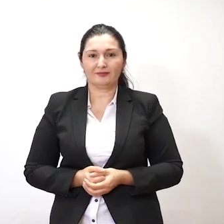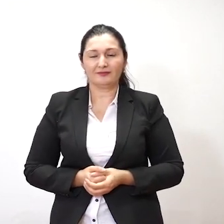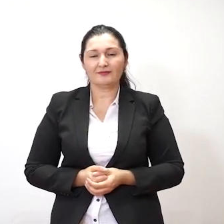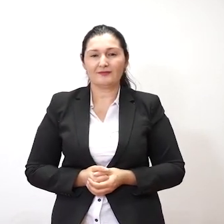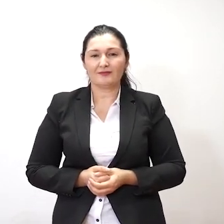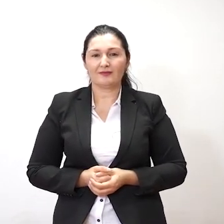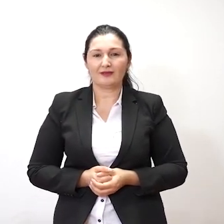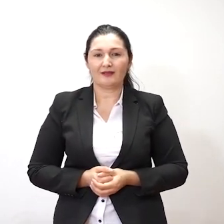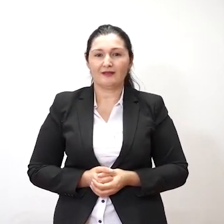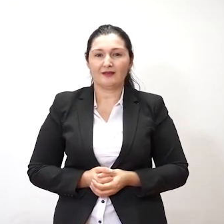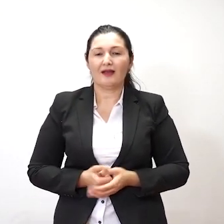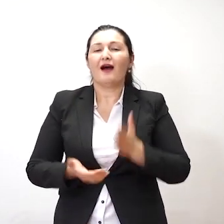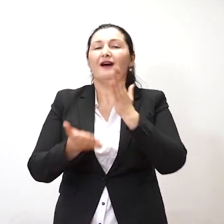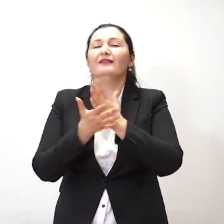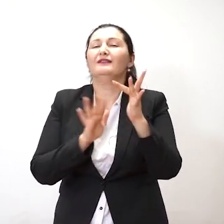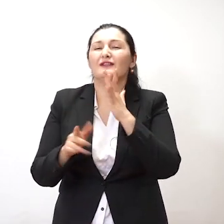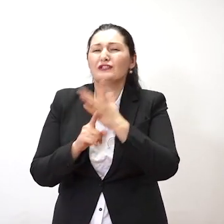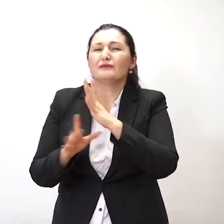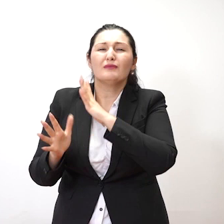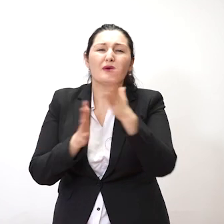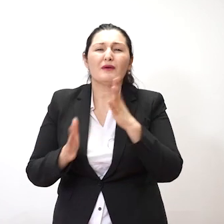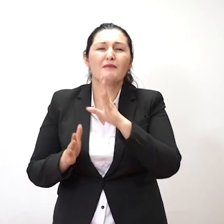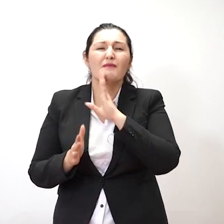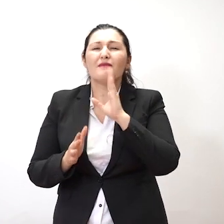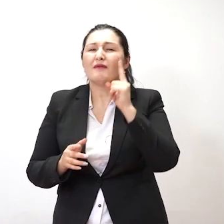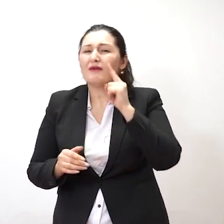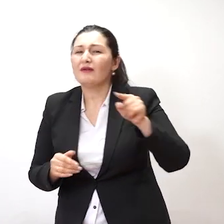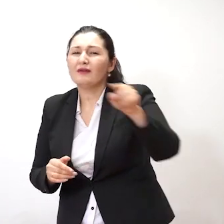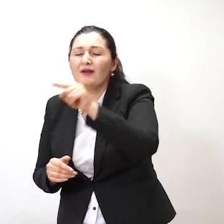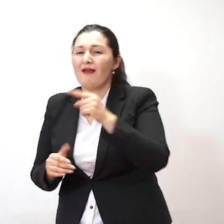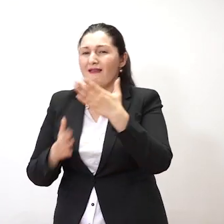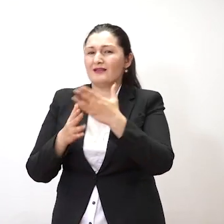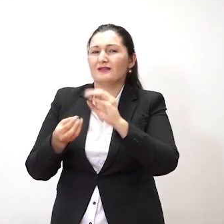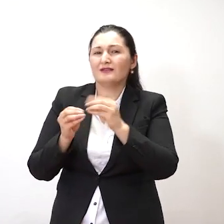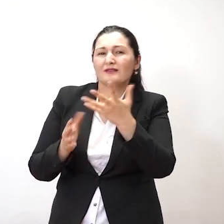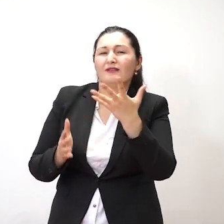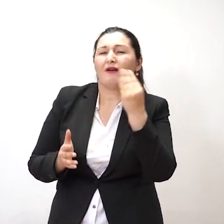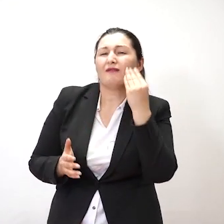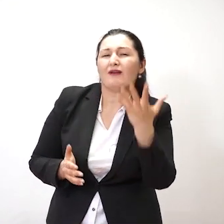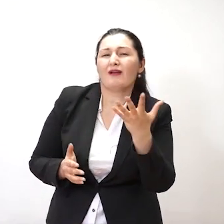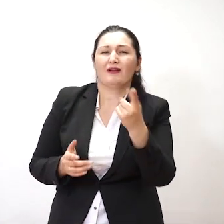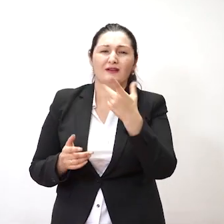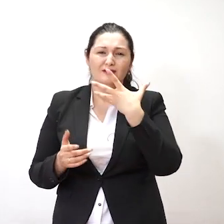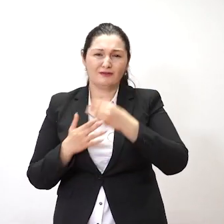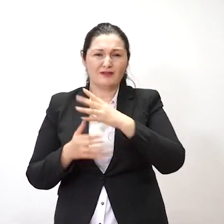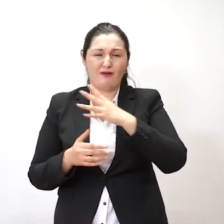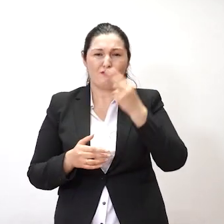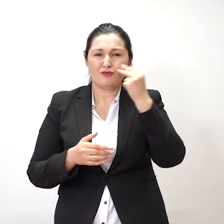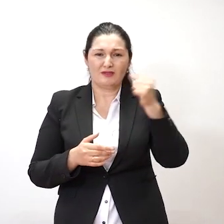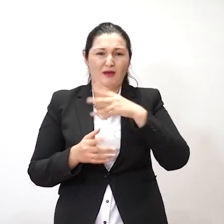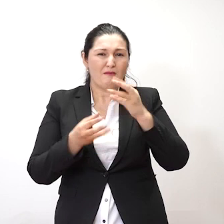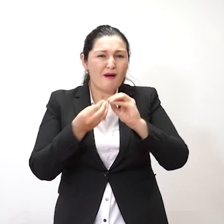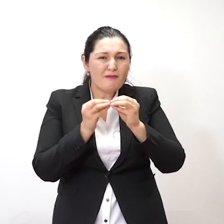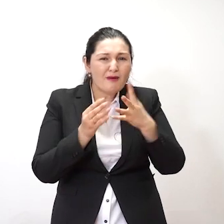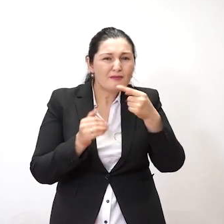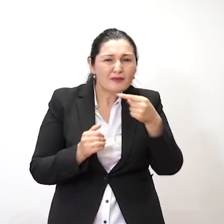غروری ندرکاری که مثلا بازن وقت ما در جامعه ای صناتی من مشاهده می کنیم. این اکسران برزیان خود مرتو هست. و